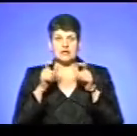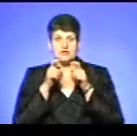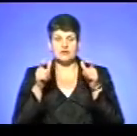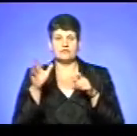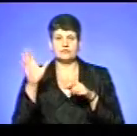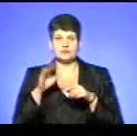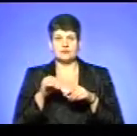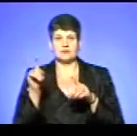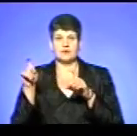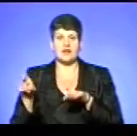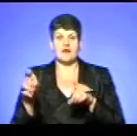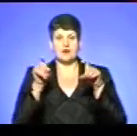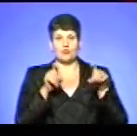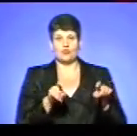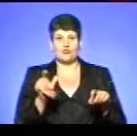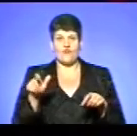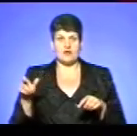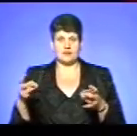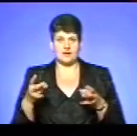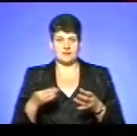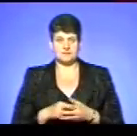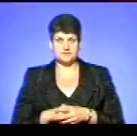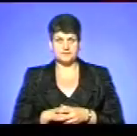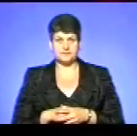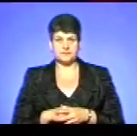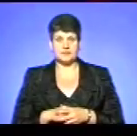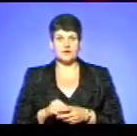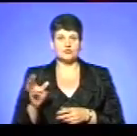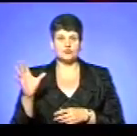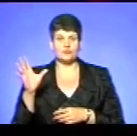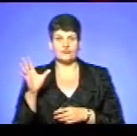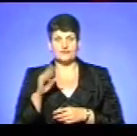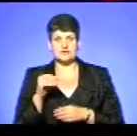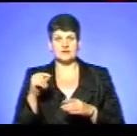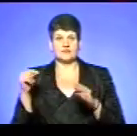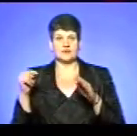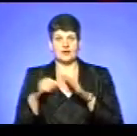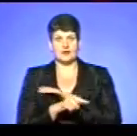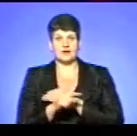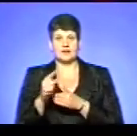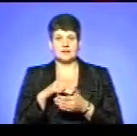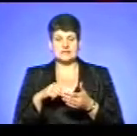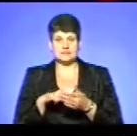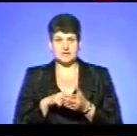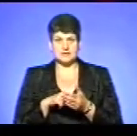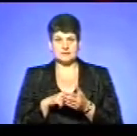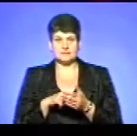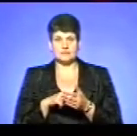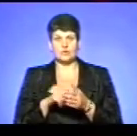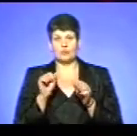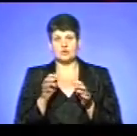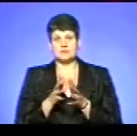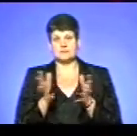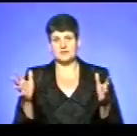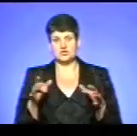евакуювати. І що всі їздили з міста, тікали, бо воно може ще більше